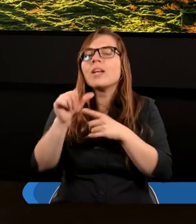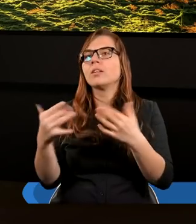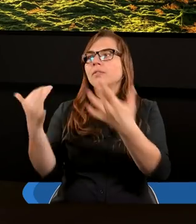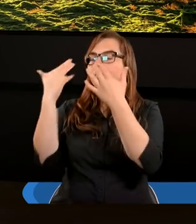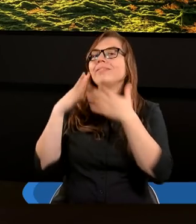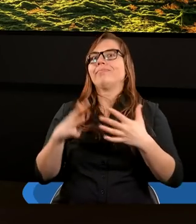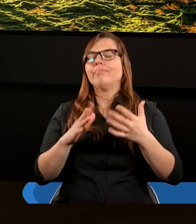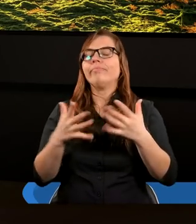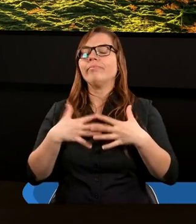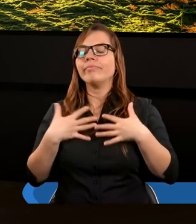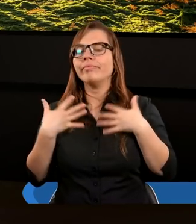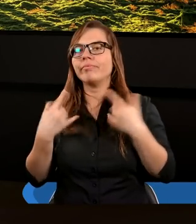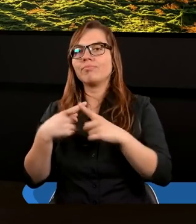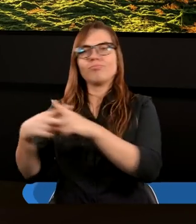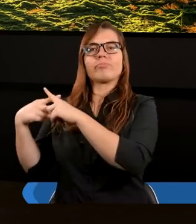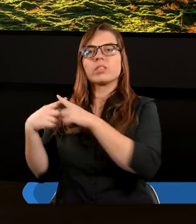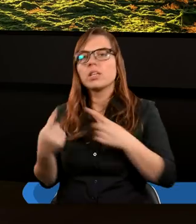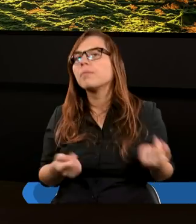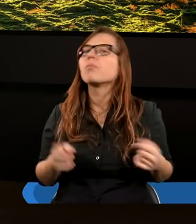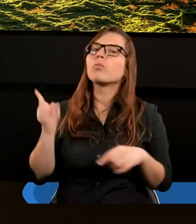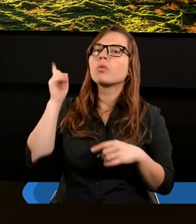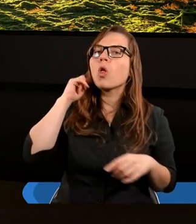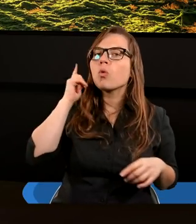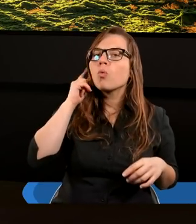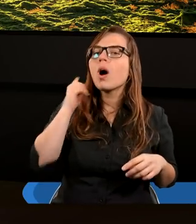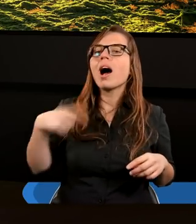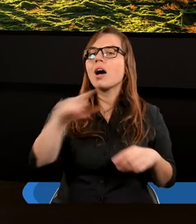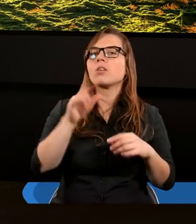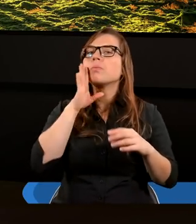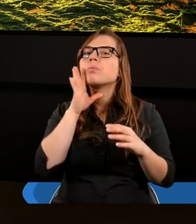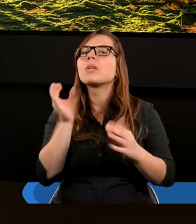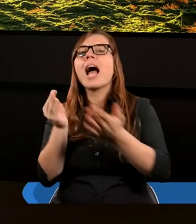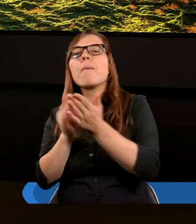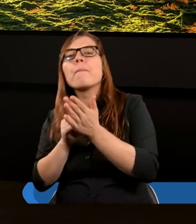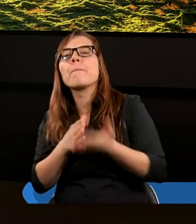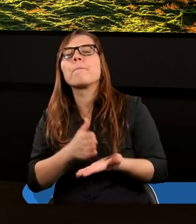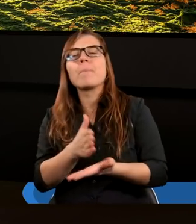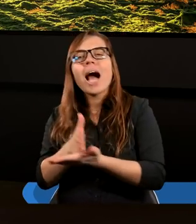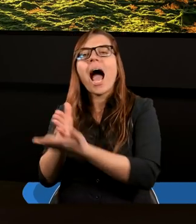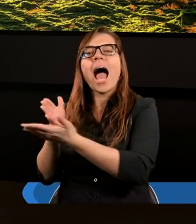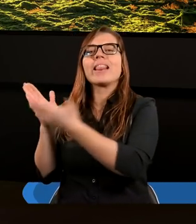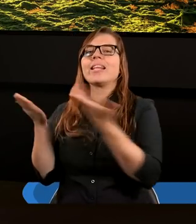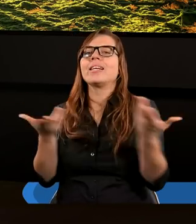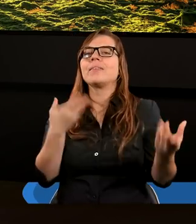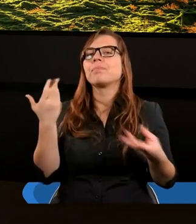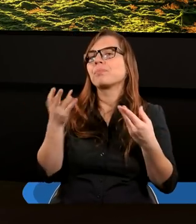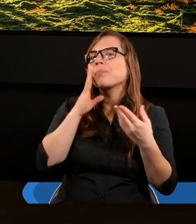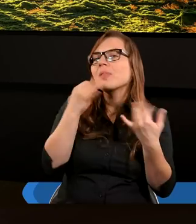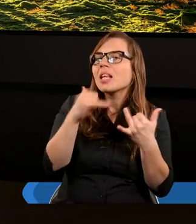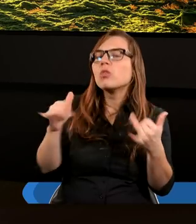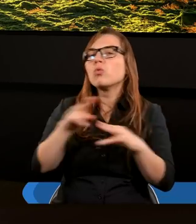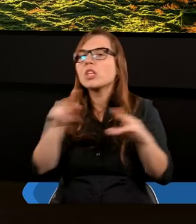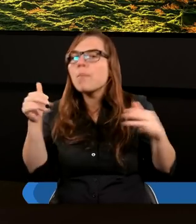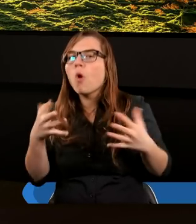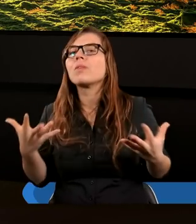Słuchając Was, tak jeszcze pomyślałam o takich, dobrze, to jakie praktyczne rady czy jakie praktyczne akcje możemy